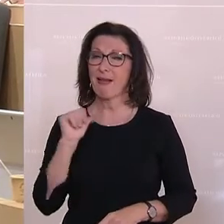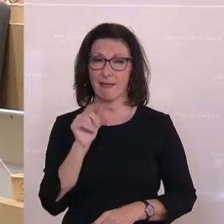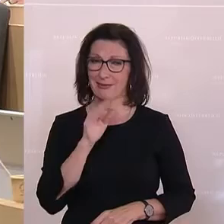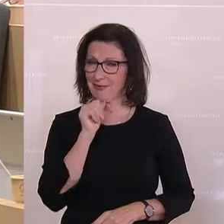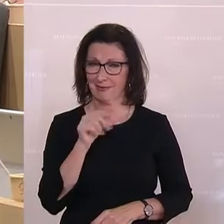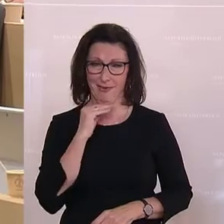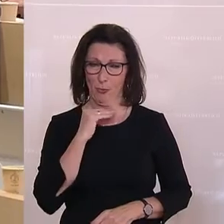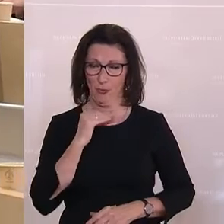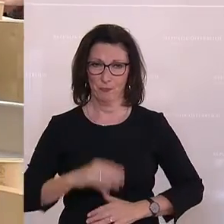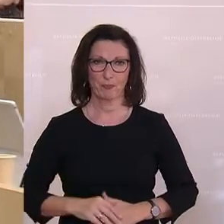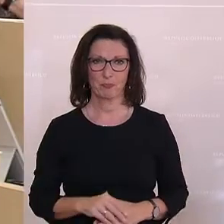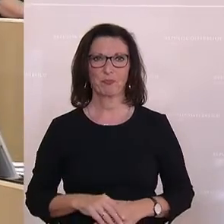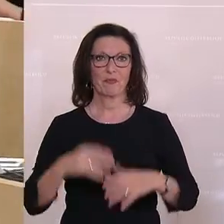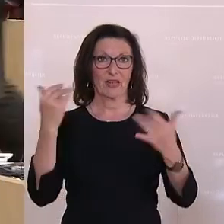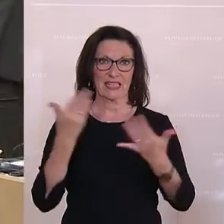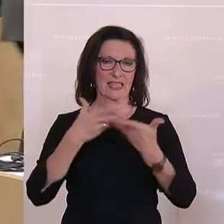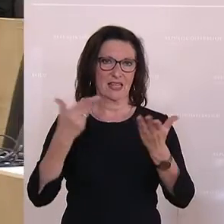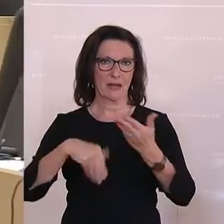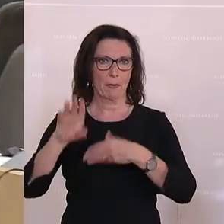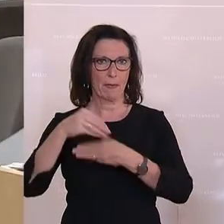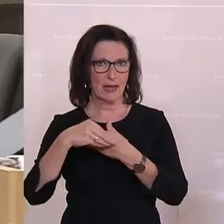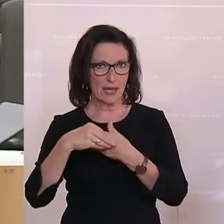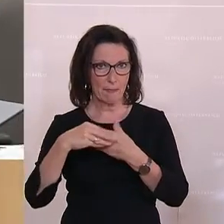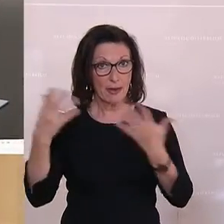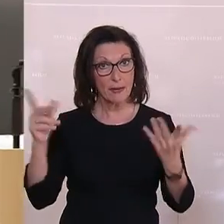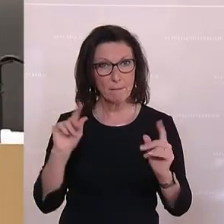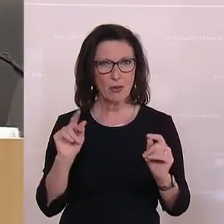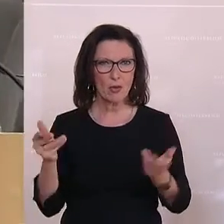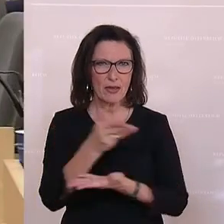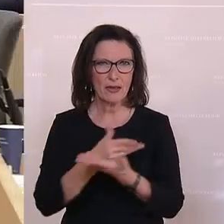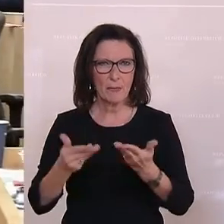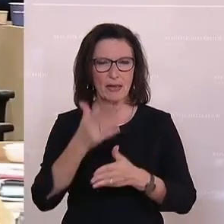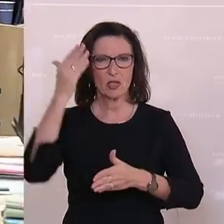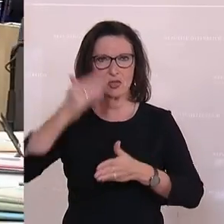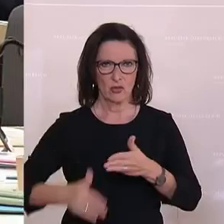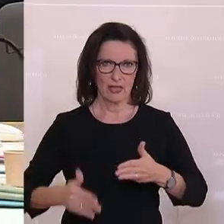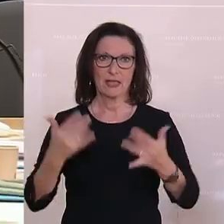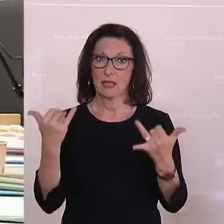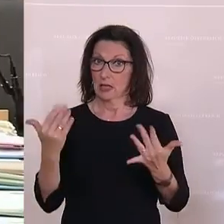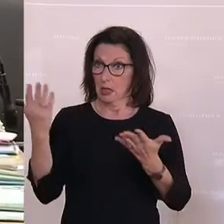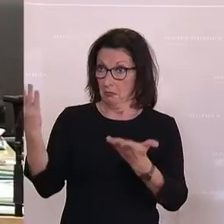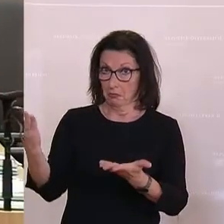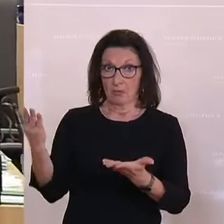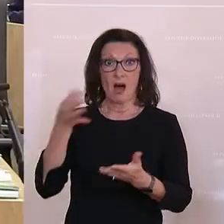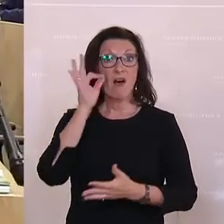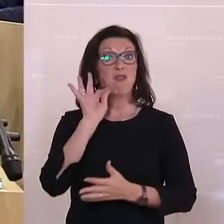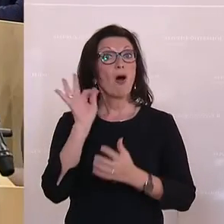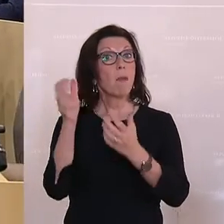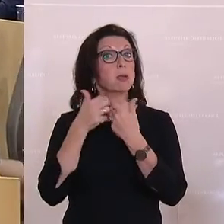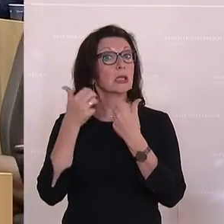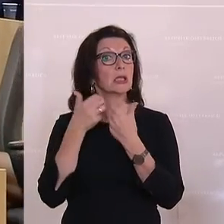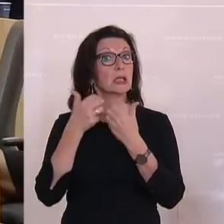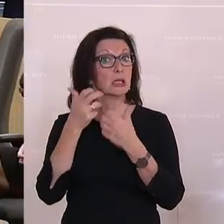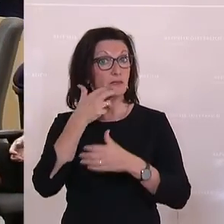Mit Janik Schetti ist der Tagesordnungspunkt. Runder Tisch zu Hassverbrechen gegen